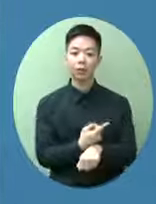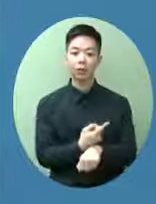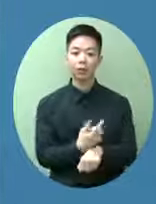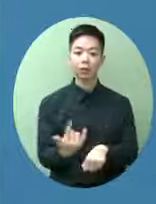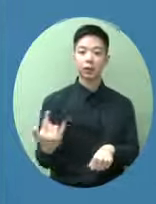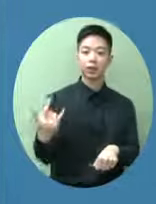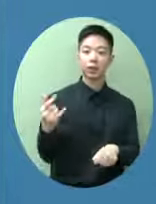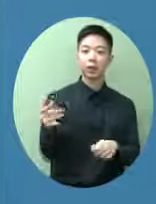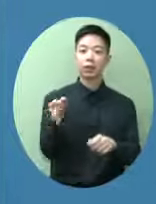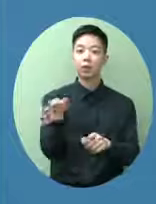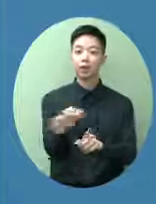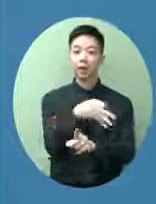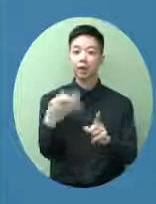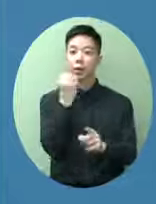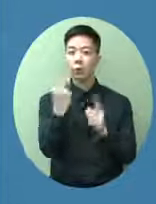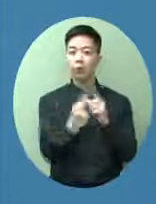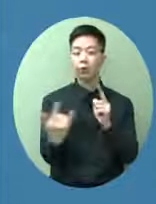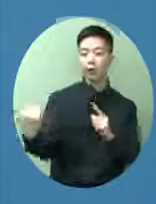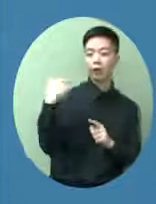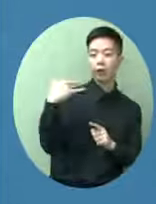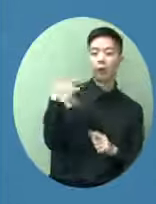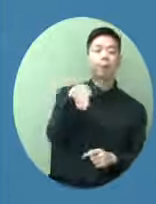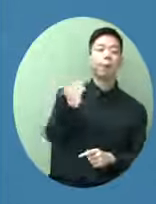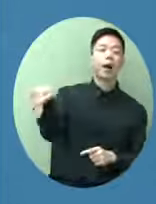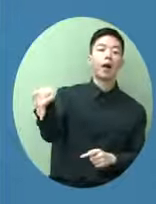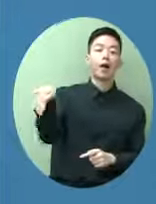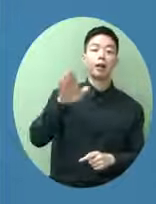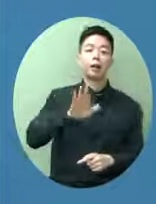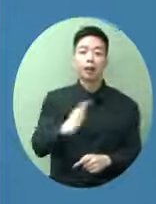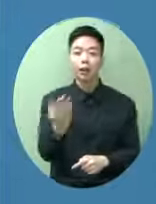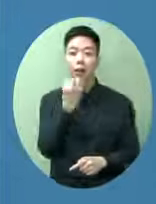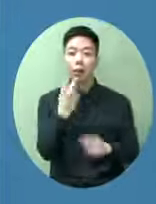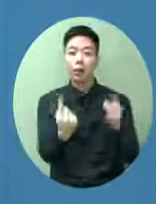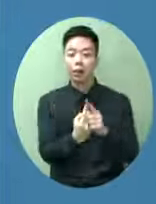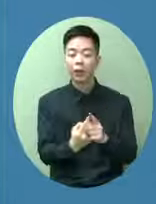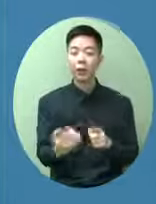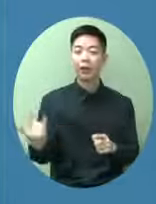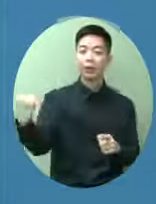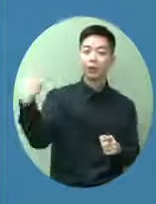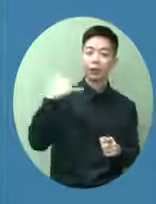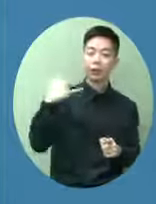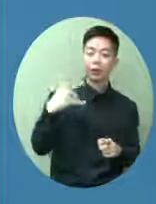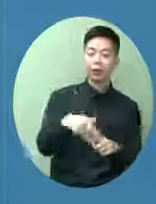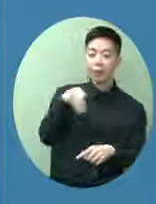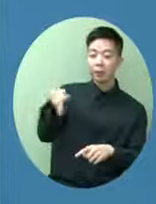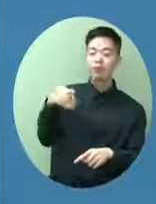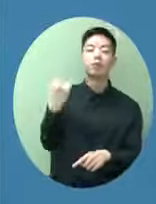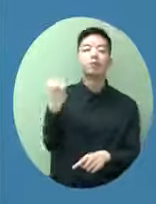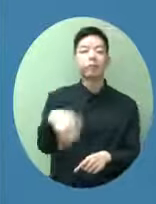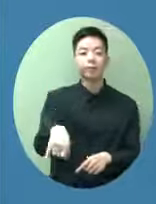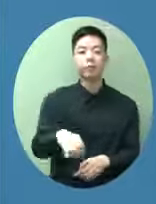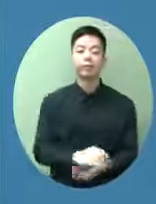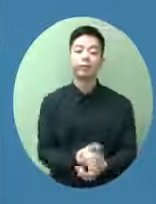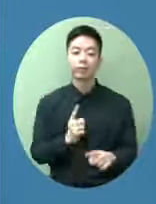香港居民回來的但是我們不可能不讓香港居民回來所以要想辦法讓一些在